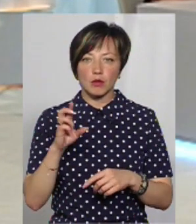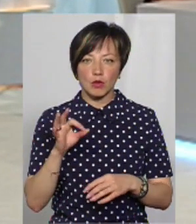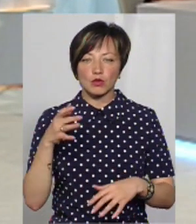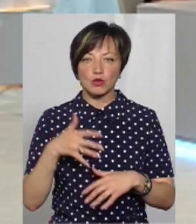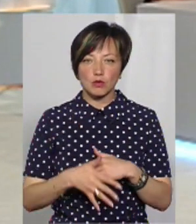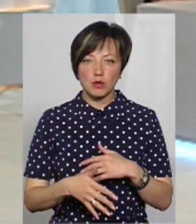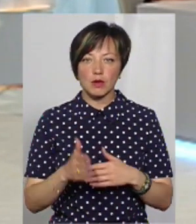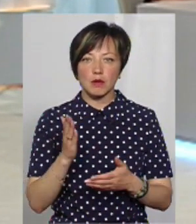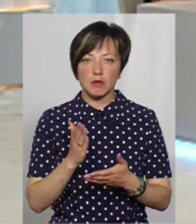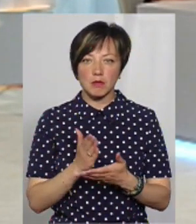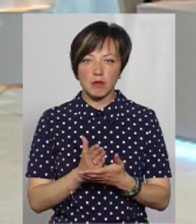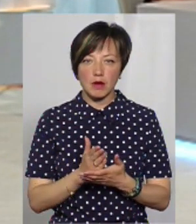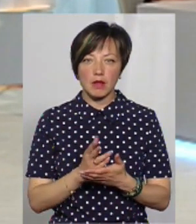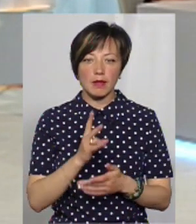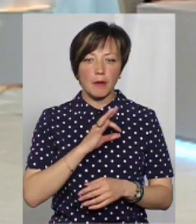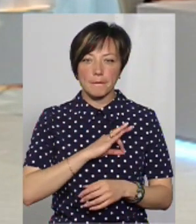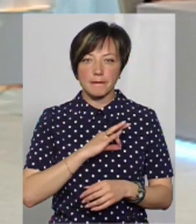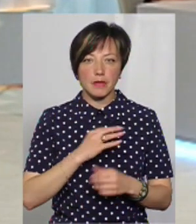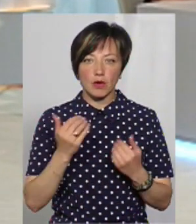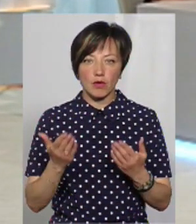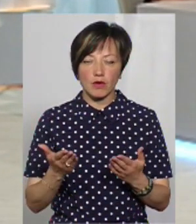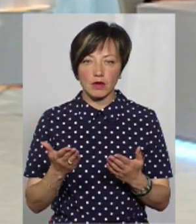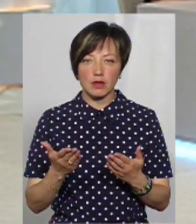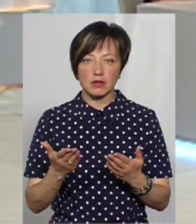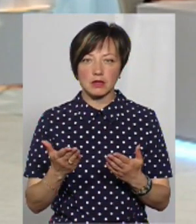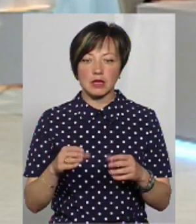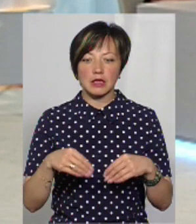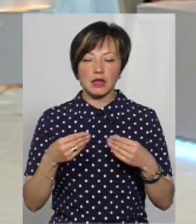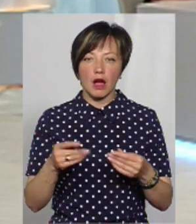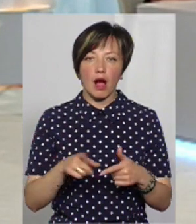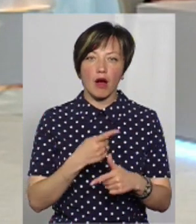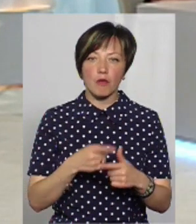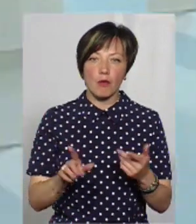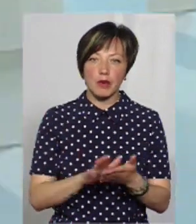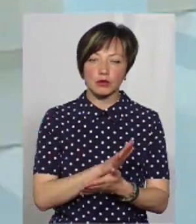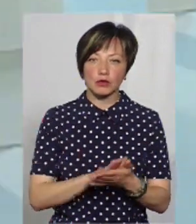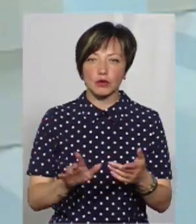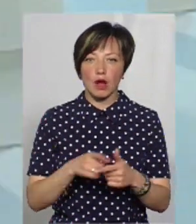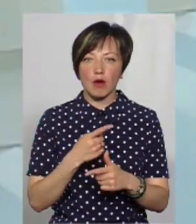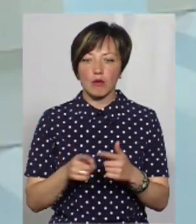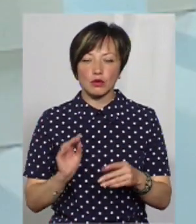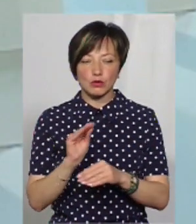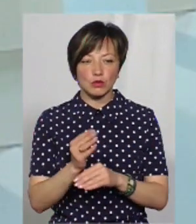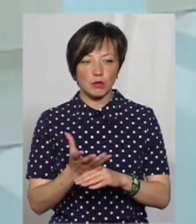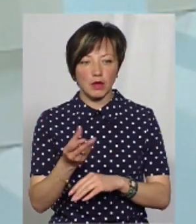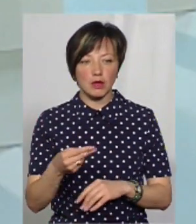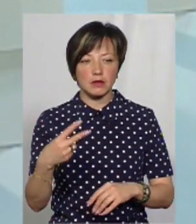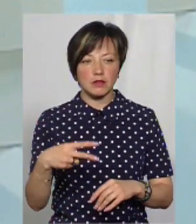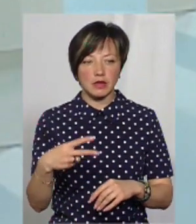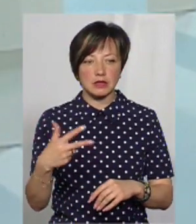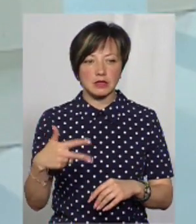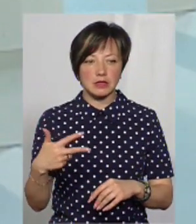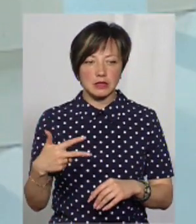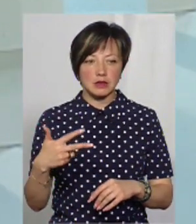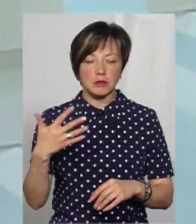що зрозуміло, що вони пільговики. Їм надається або безкоштовне, або з доплатою 20-30